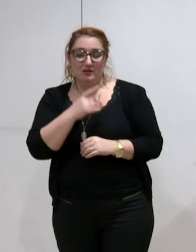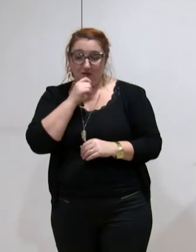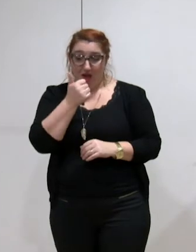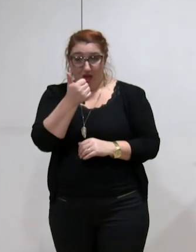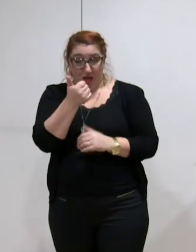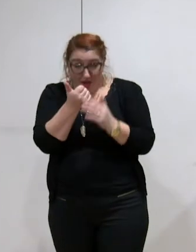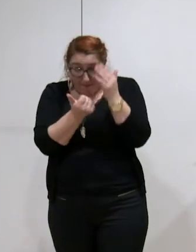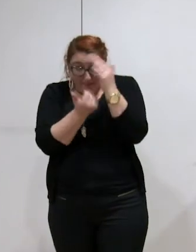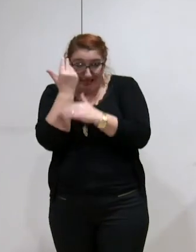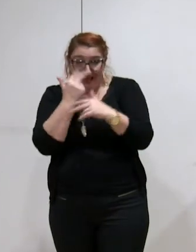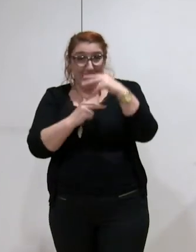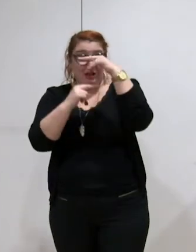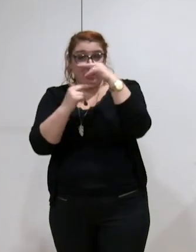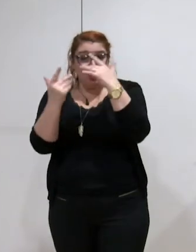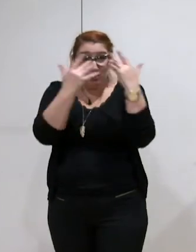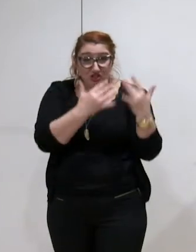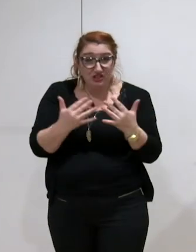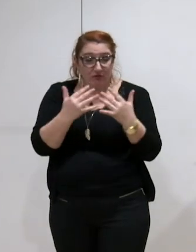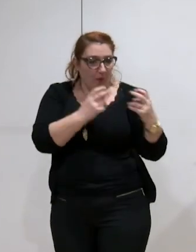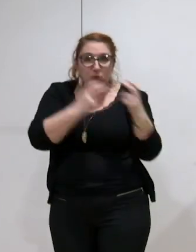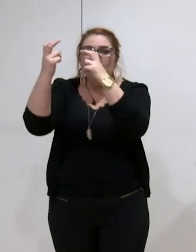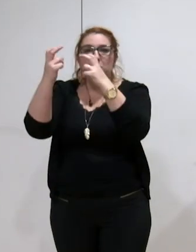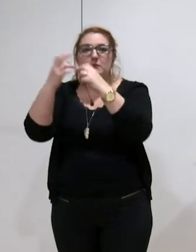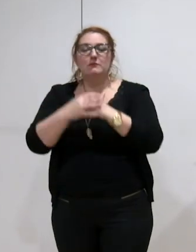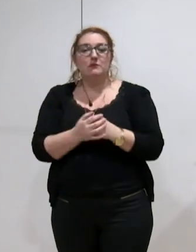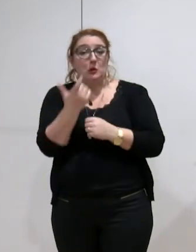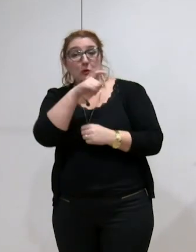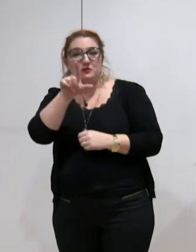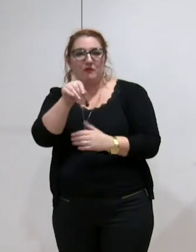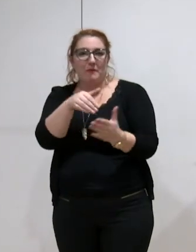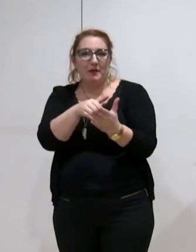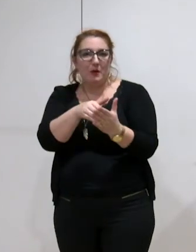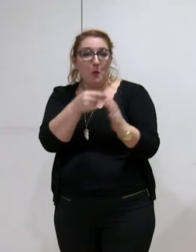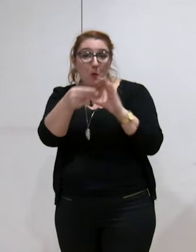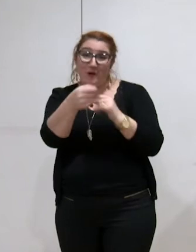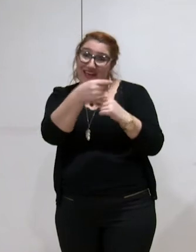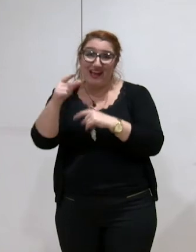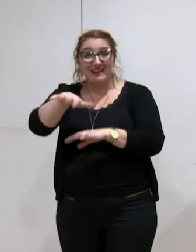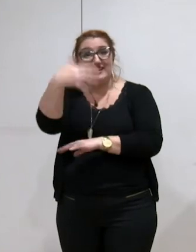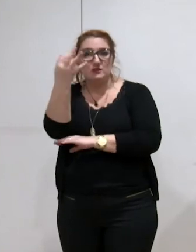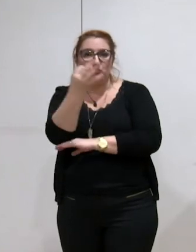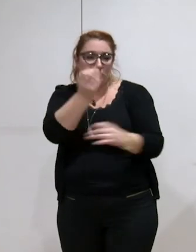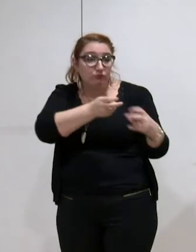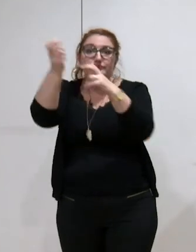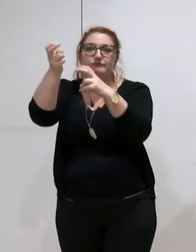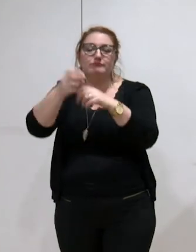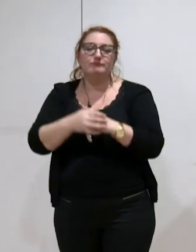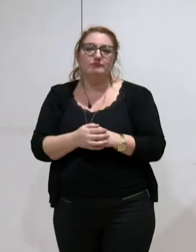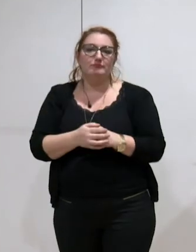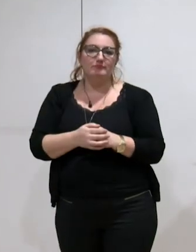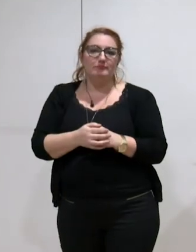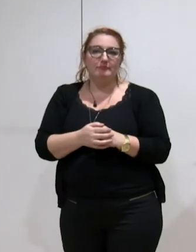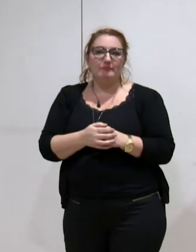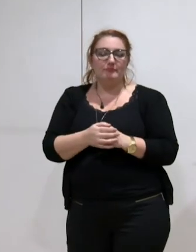matinée, les chiffres ont varié de manière assez considérable, 15 %, par rapport aux